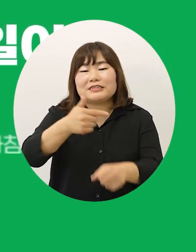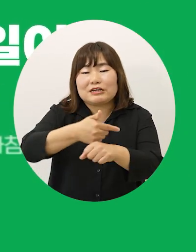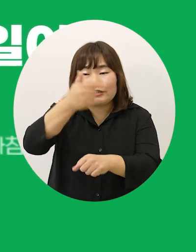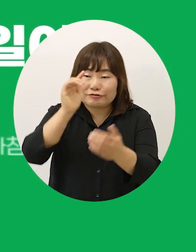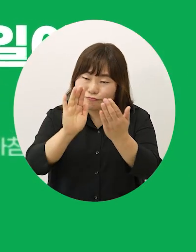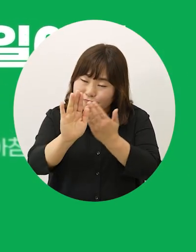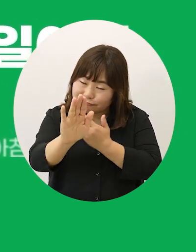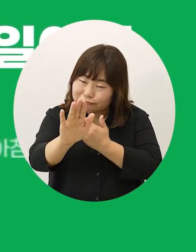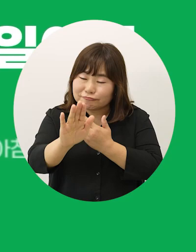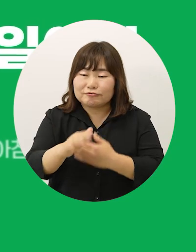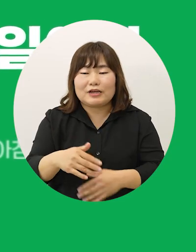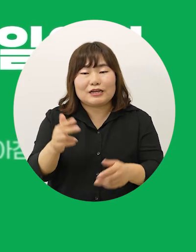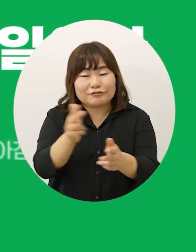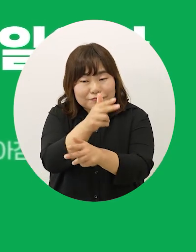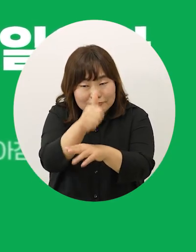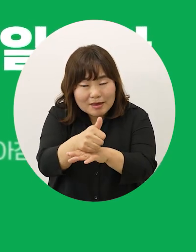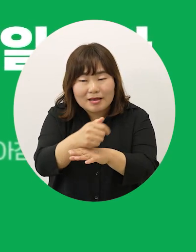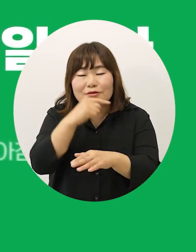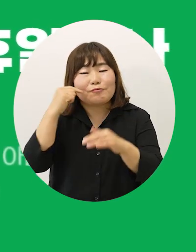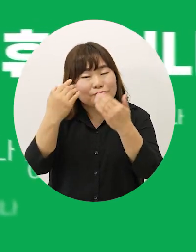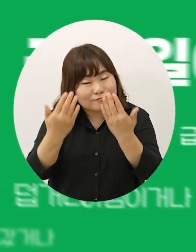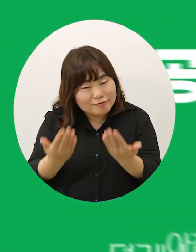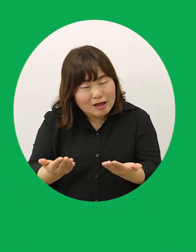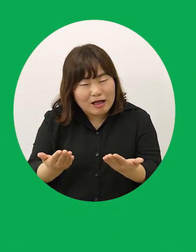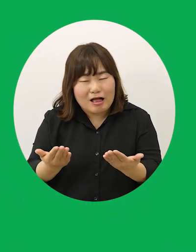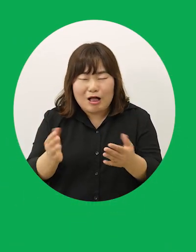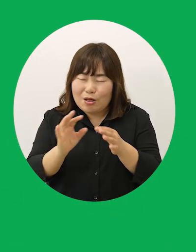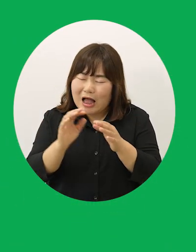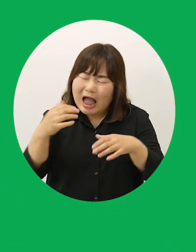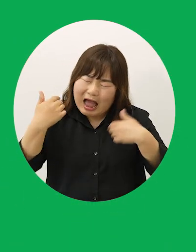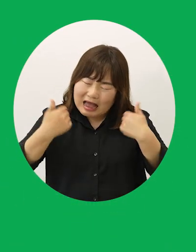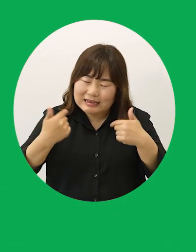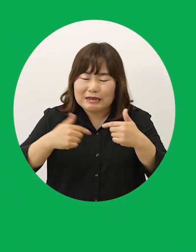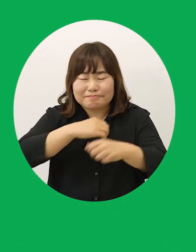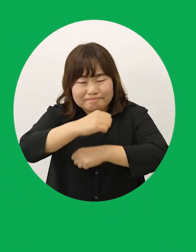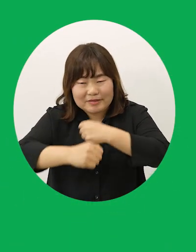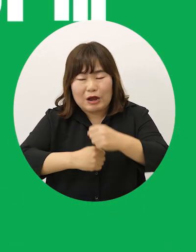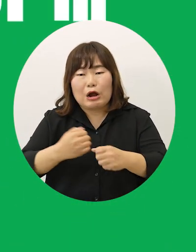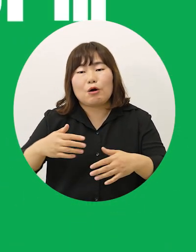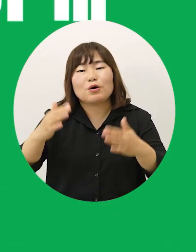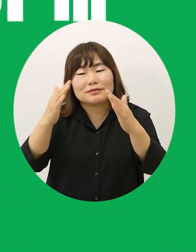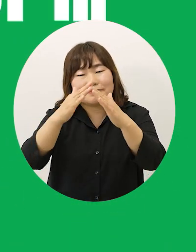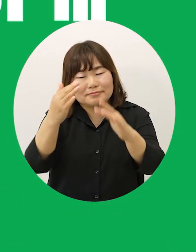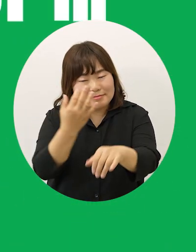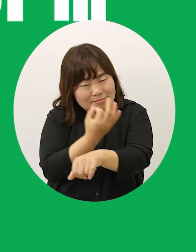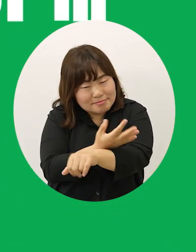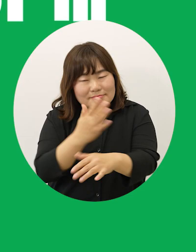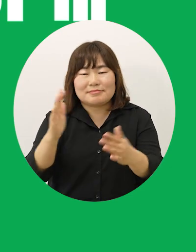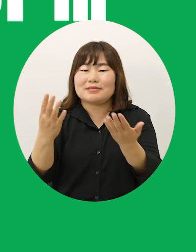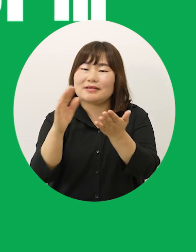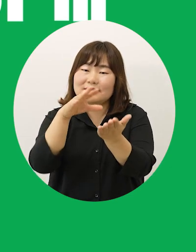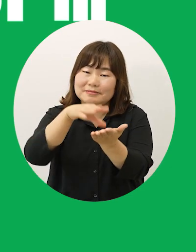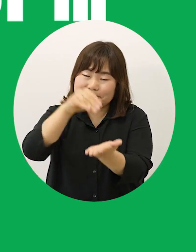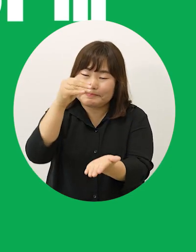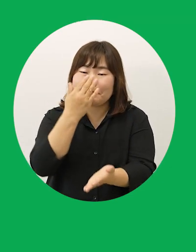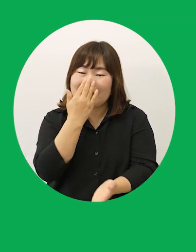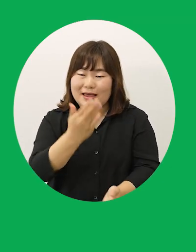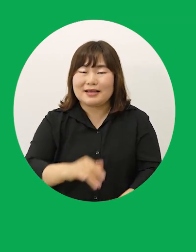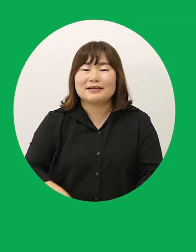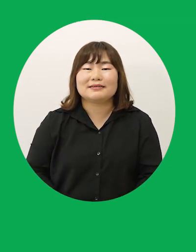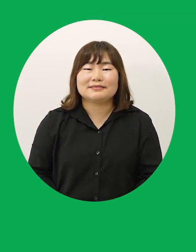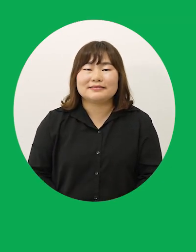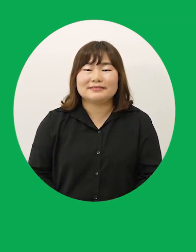저녁 6시가 넘었든 주말이든 공휴일이든 엄마가 필요한 지금 집에서 편하게 등본을 발급받을 수 있지